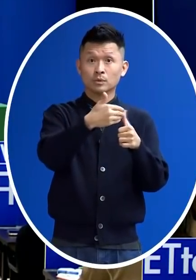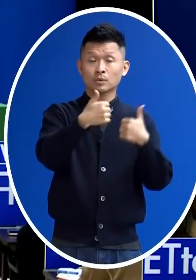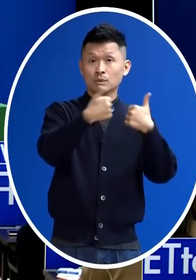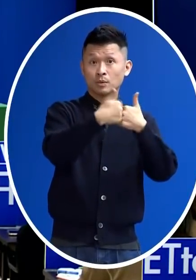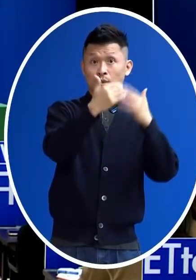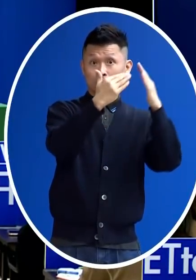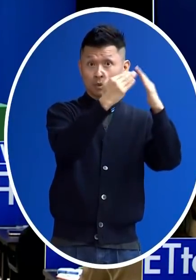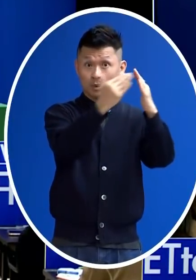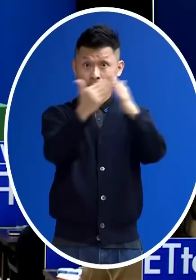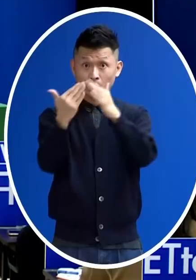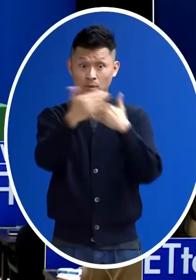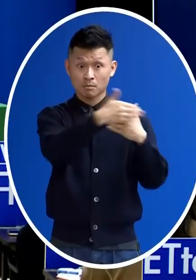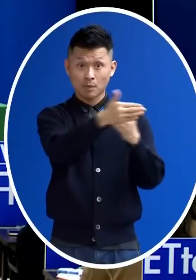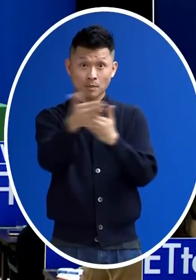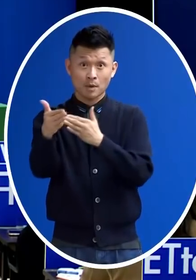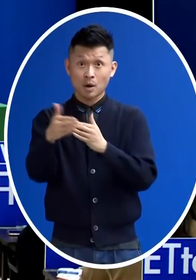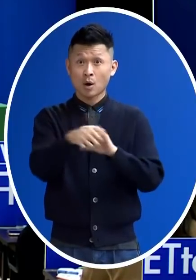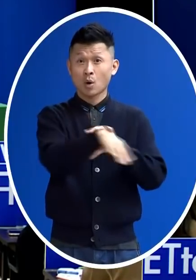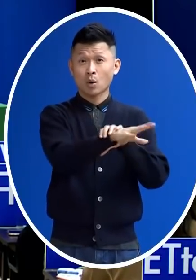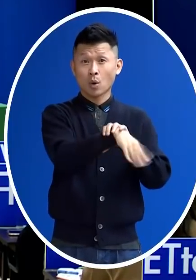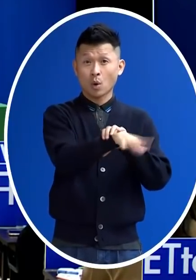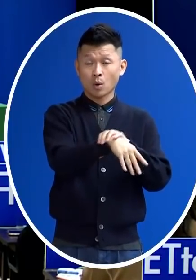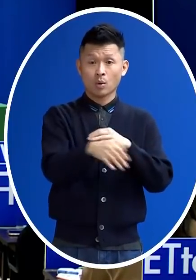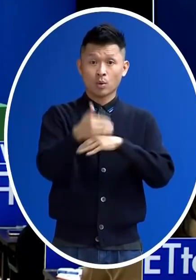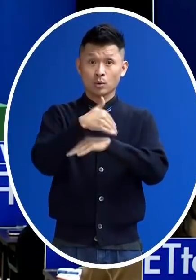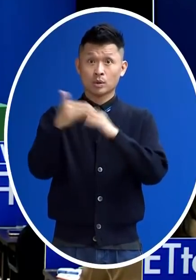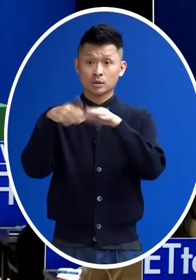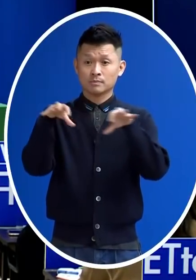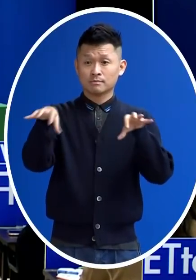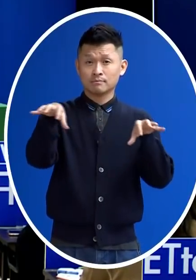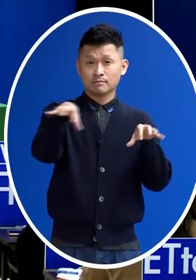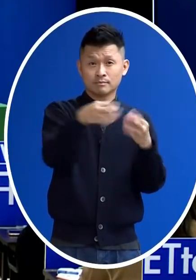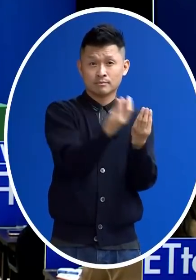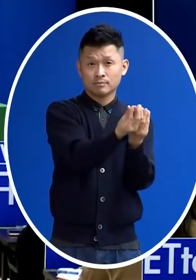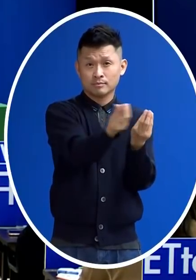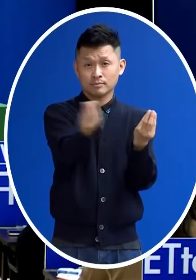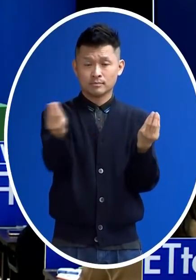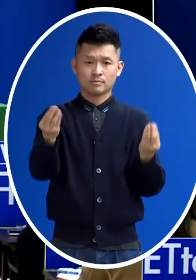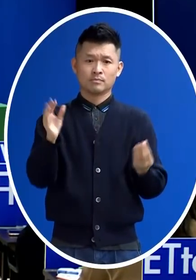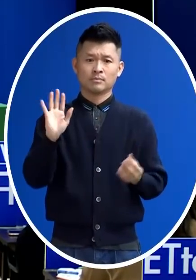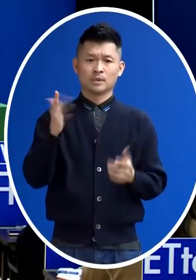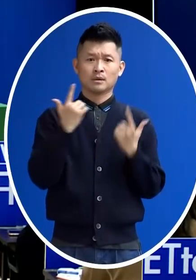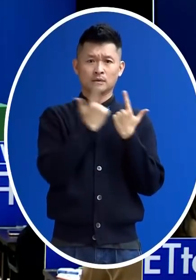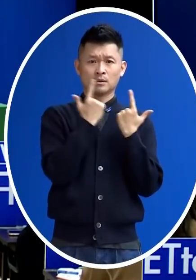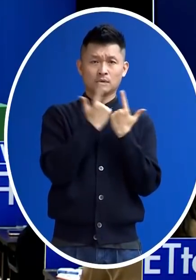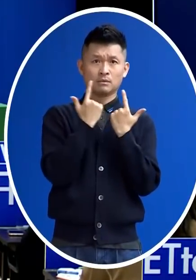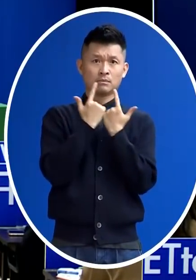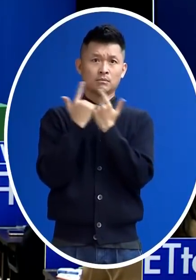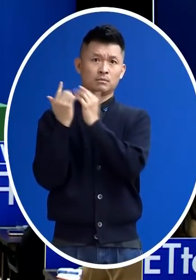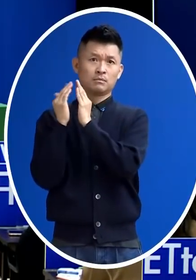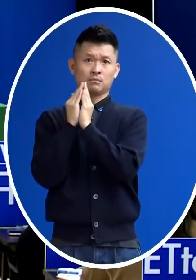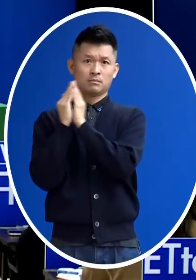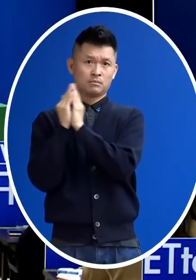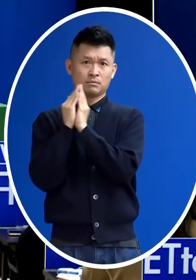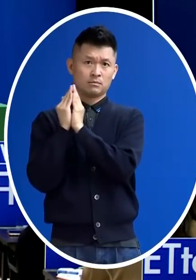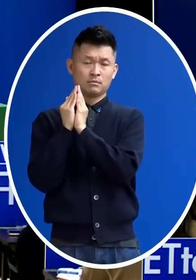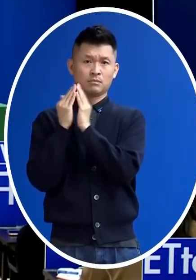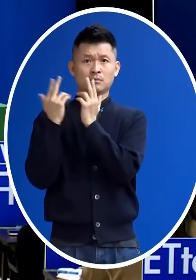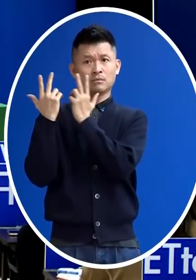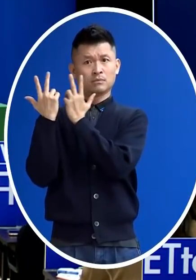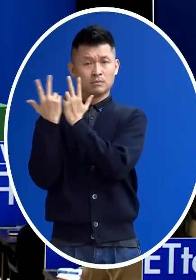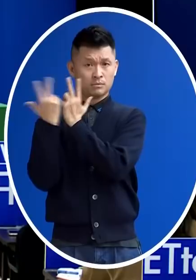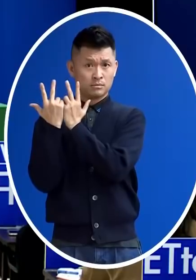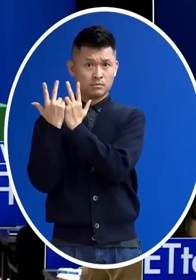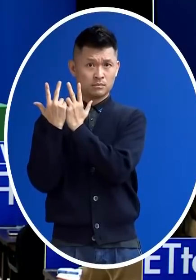源的話那如果會館空房散落在各個縣市 對需求量大的雙北桃園原水可以救得了近火嗎 因為這樣也